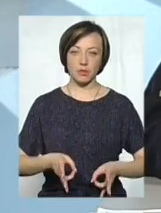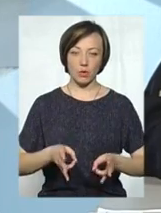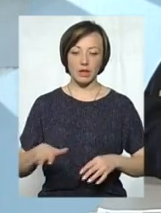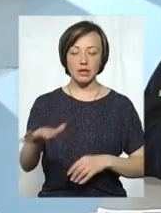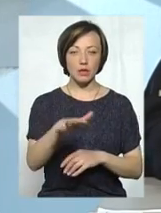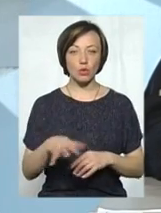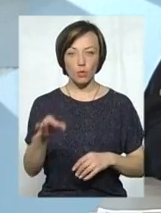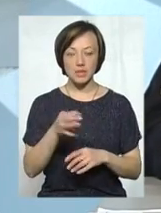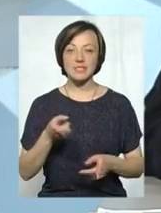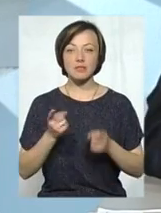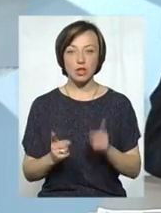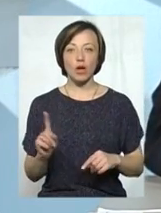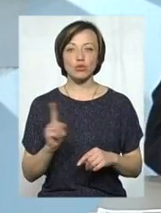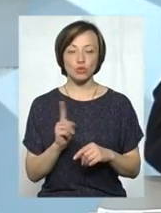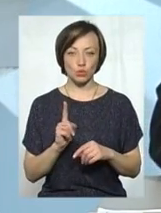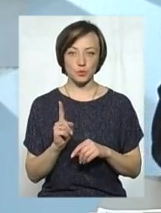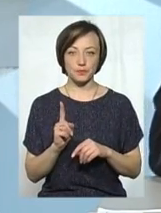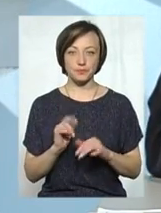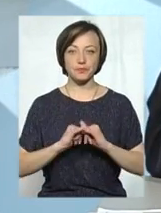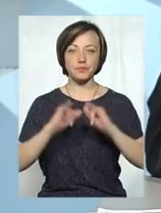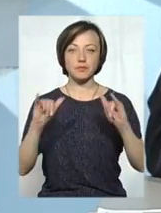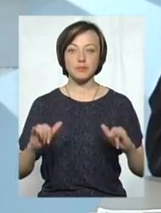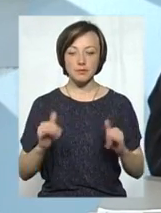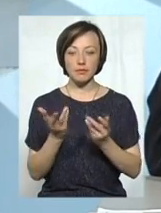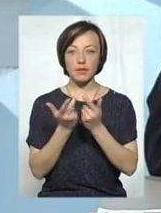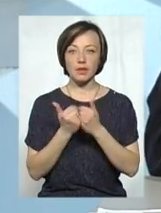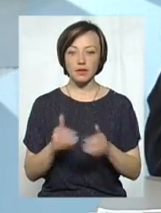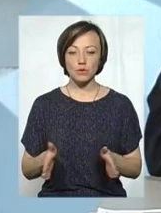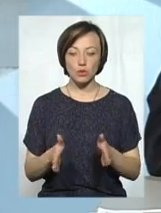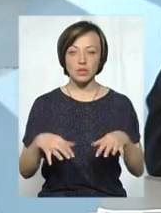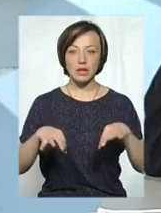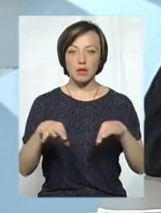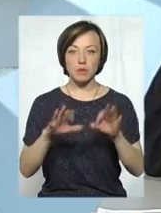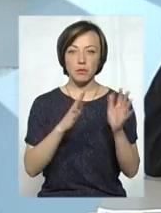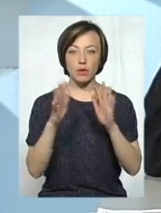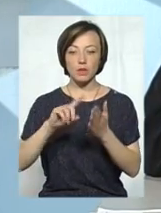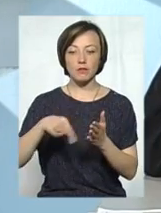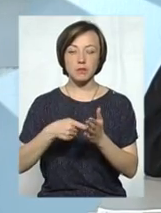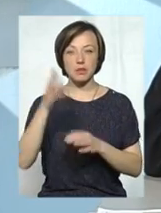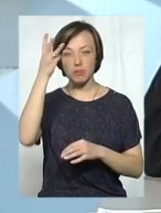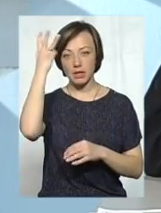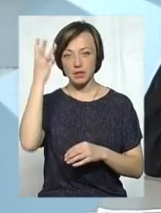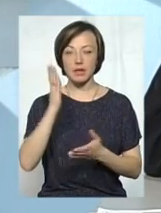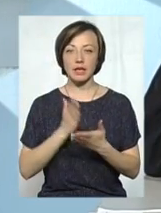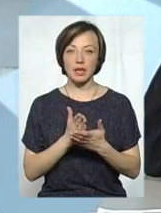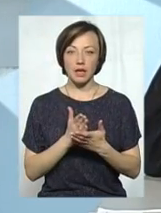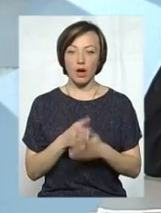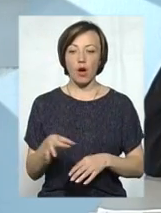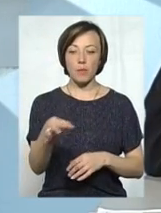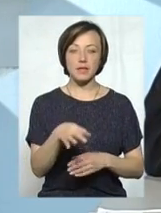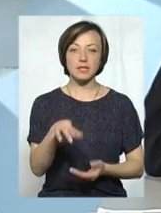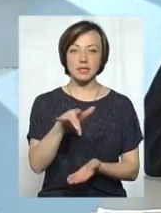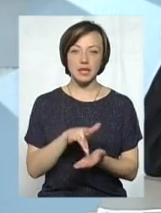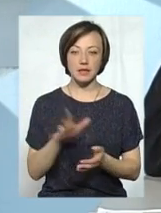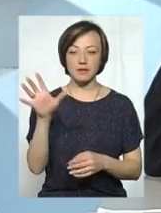території області. Звичайно, що збільшилася кількість дорожньо-транспортних пригод саме в місті Хмельницькому, так як і це обласний центр.